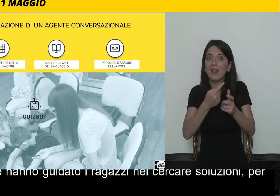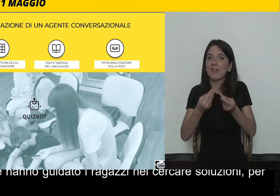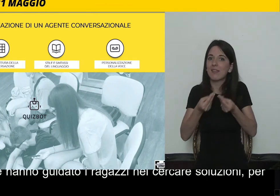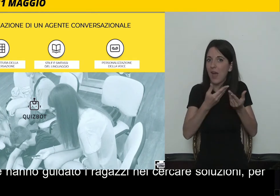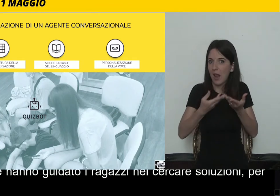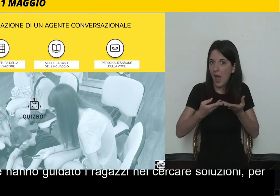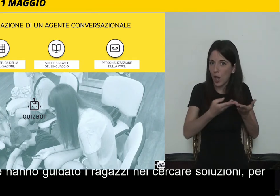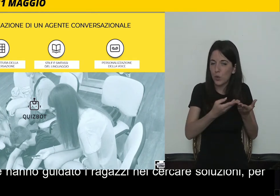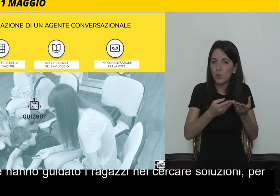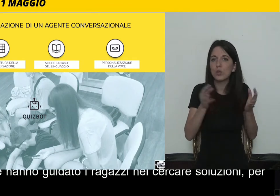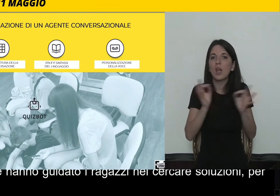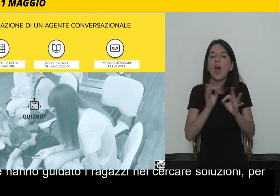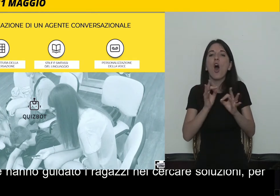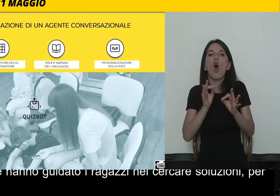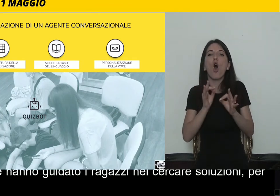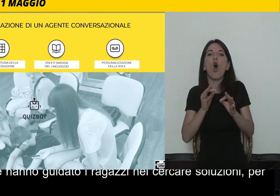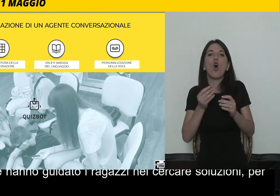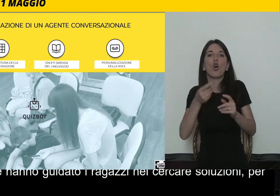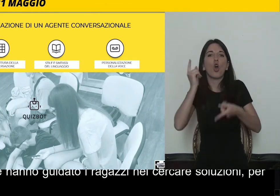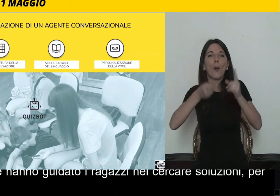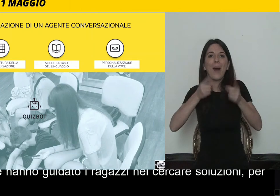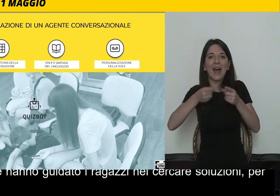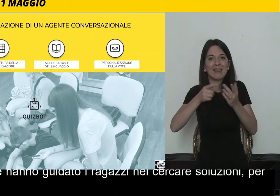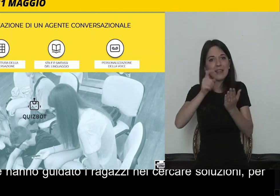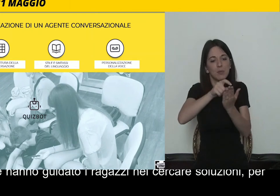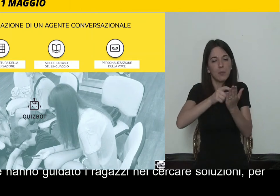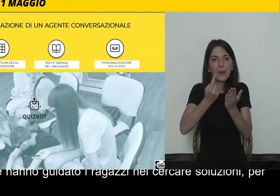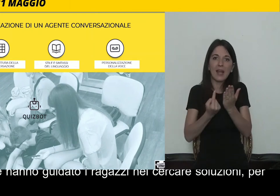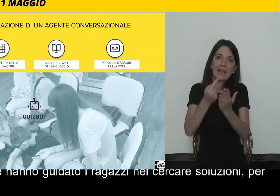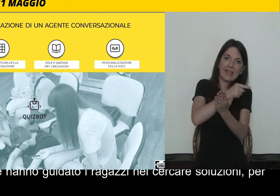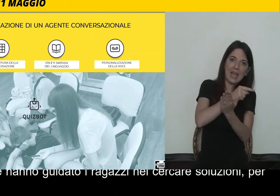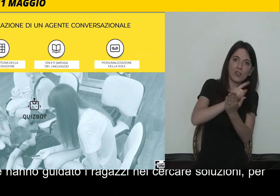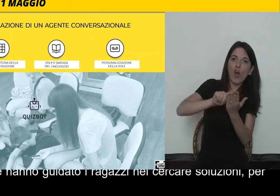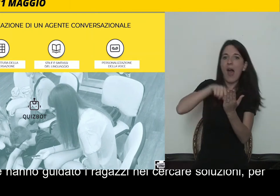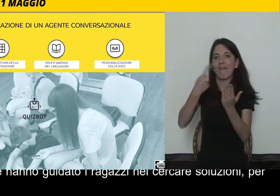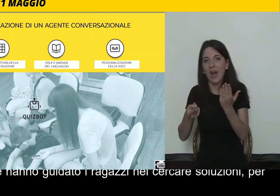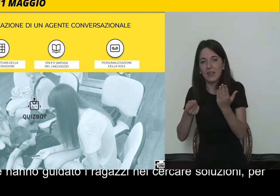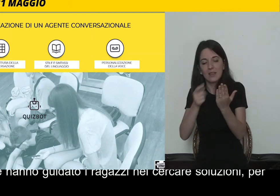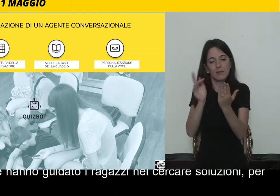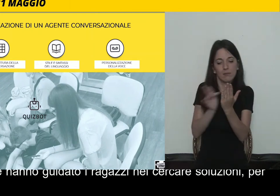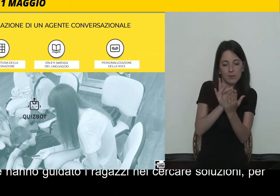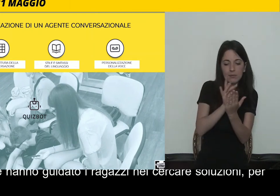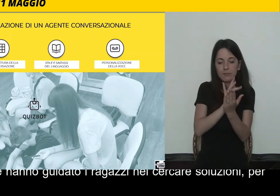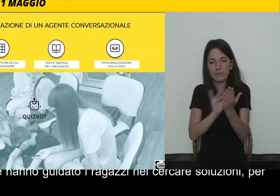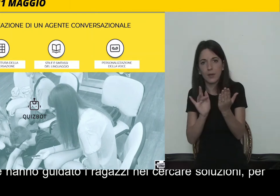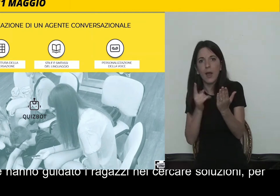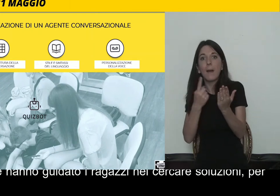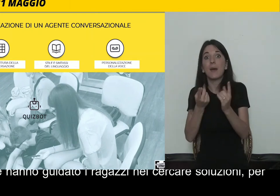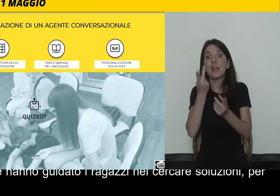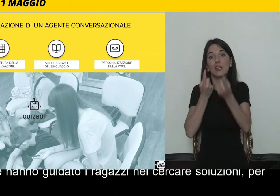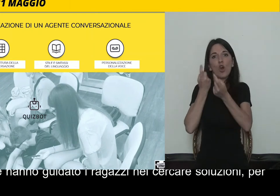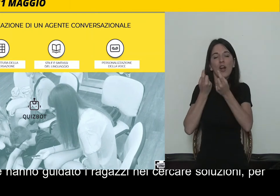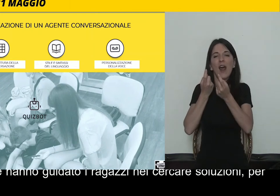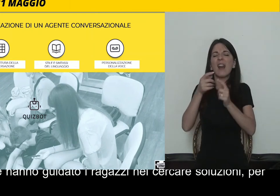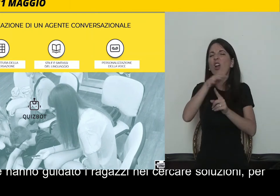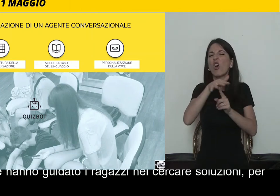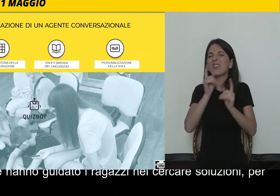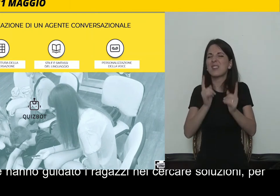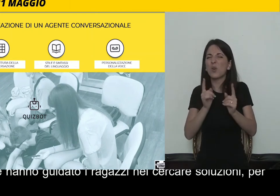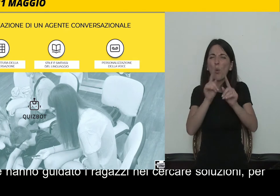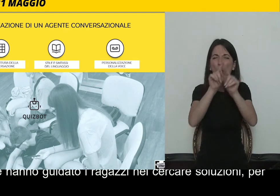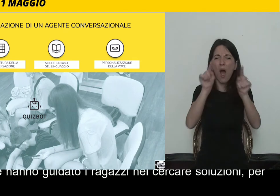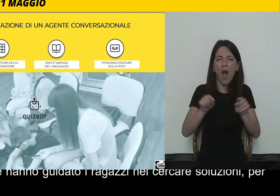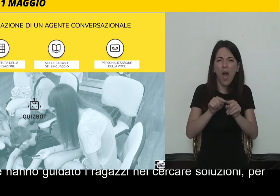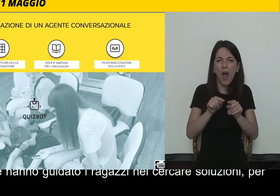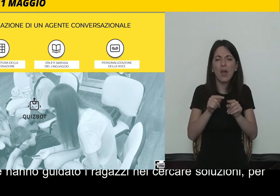comandi di scaffolding per andare indietro, avanti, per ritrovare il contesto, affinché si potesse capire quale fosse lo stile del